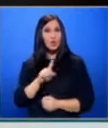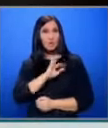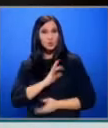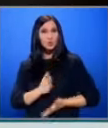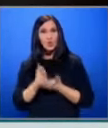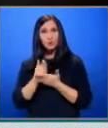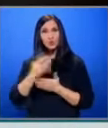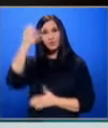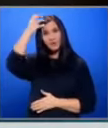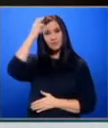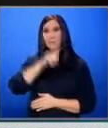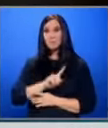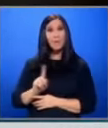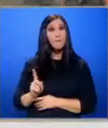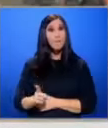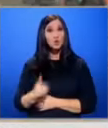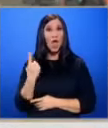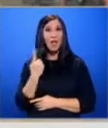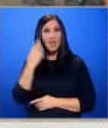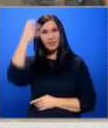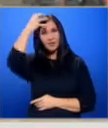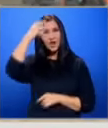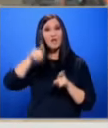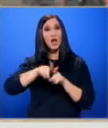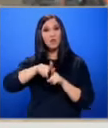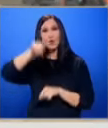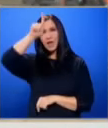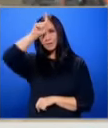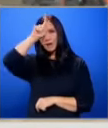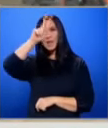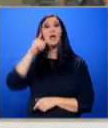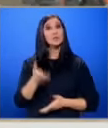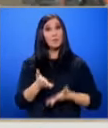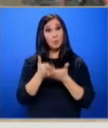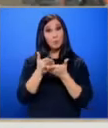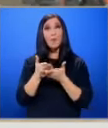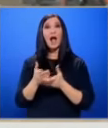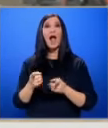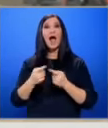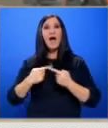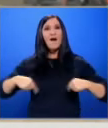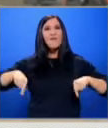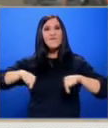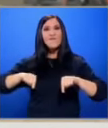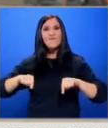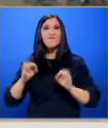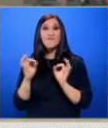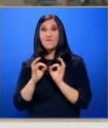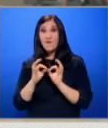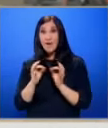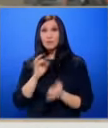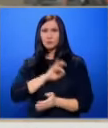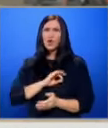държавата Не може една държава като Германия да си подпомага фермерите и да получат